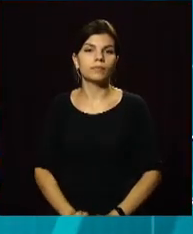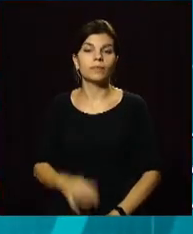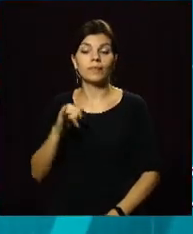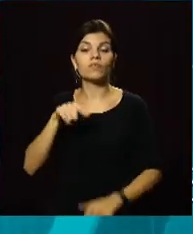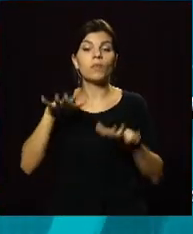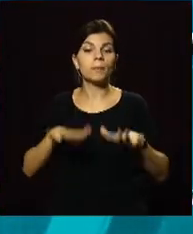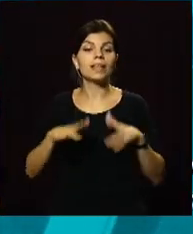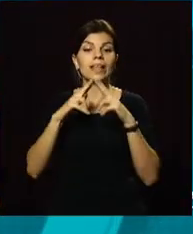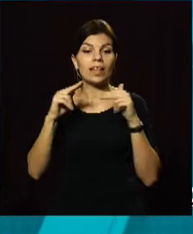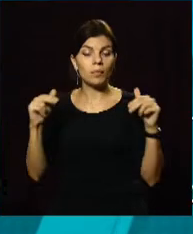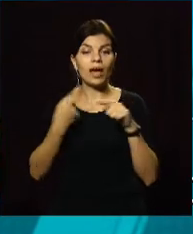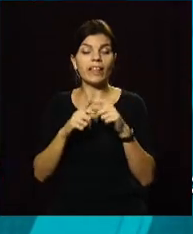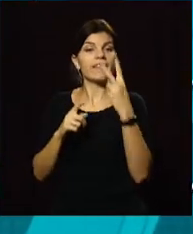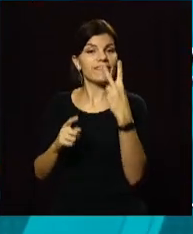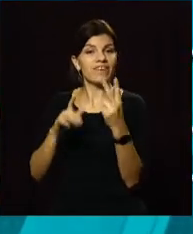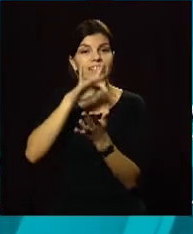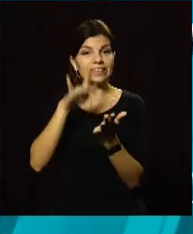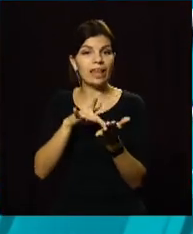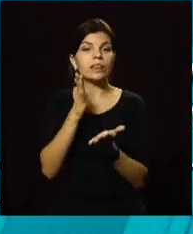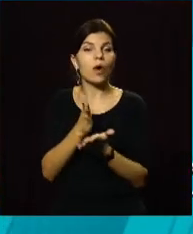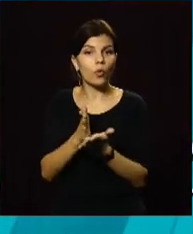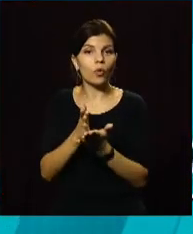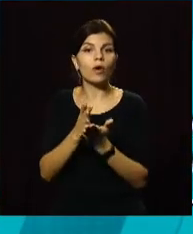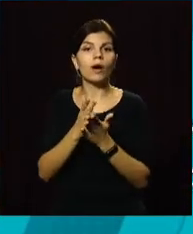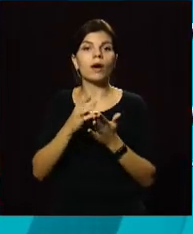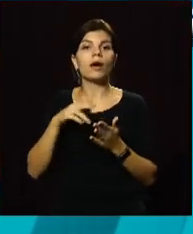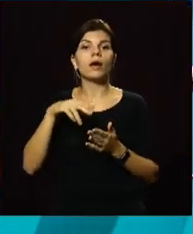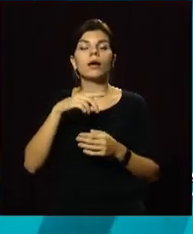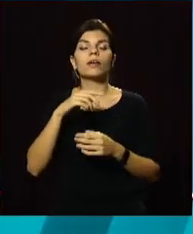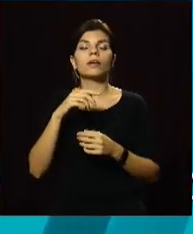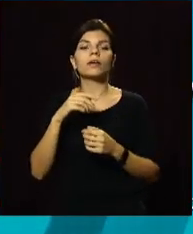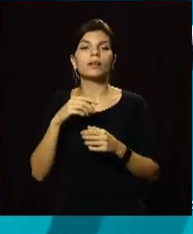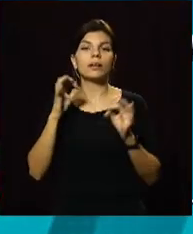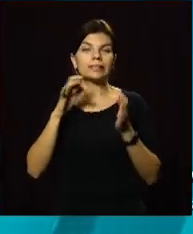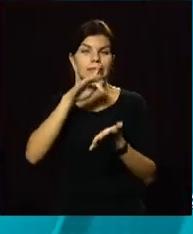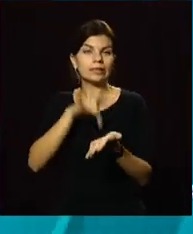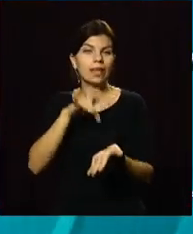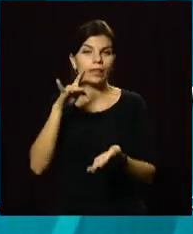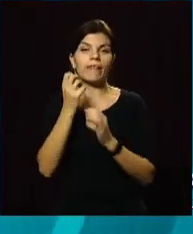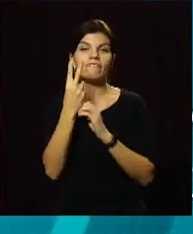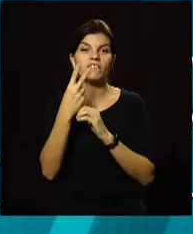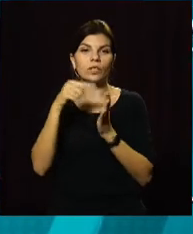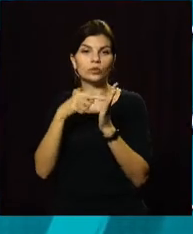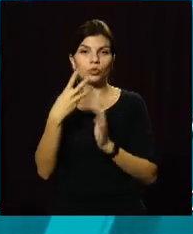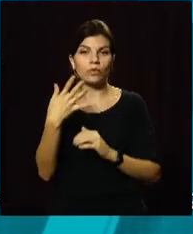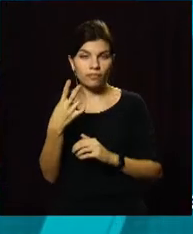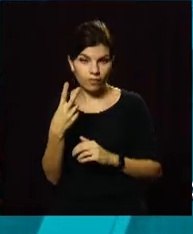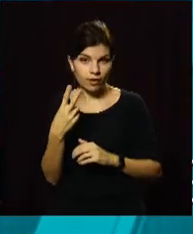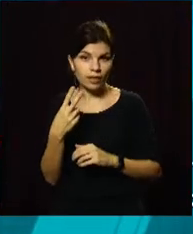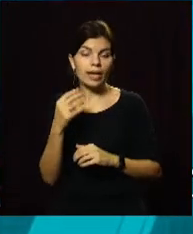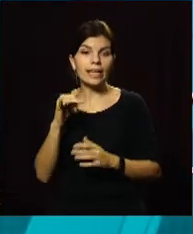місті Дніпро це два центри розташовані. Проспект праці 16, центр 1242 і центр